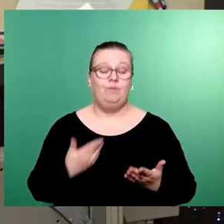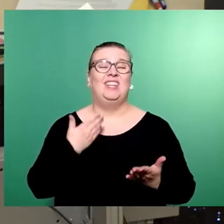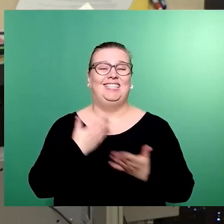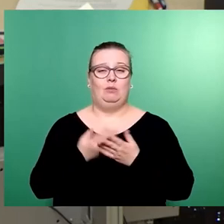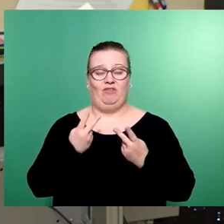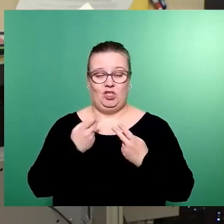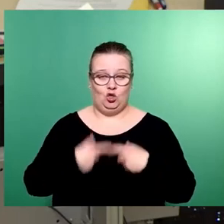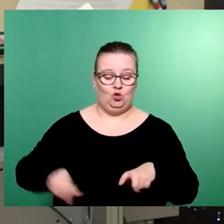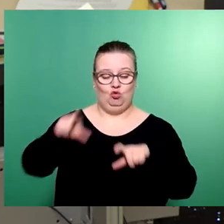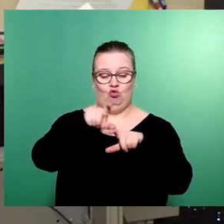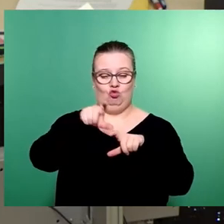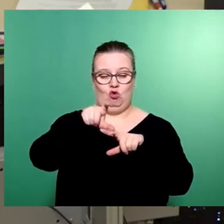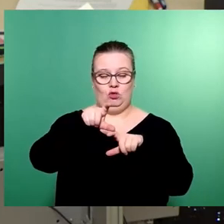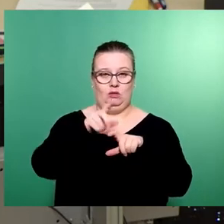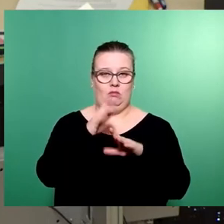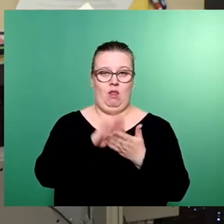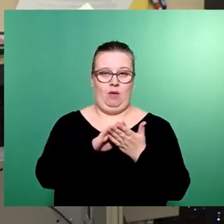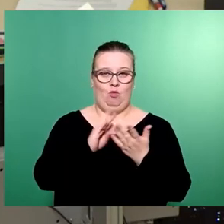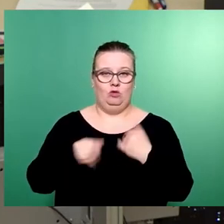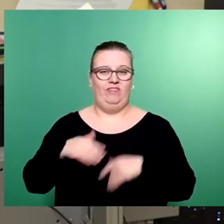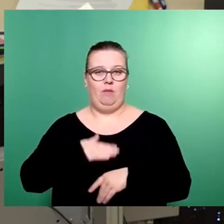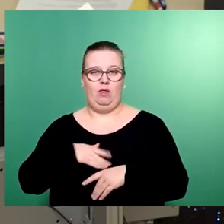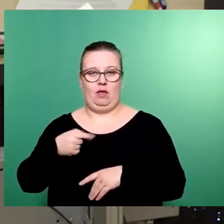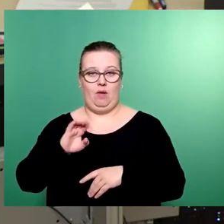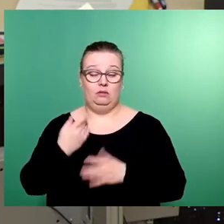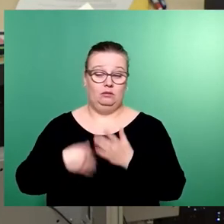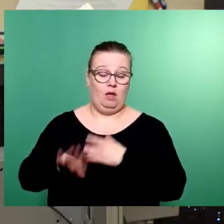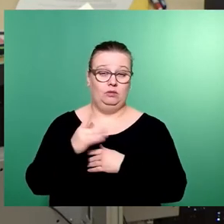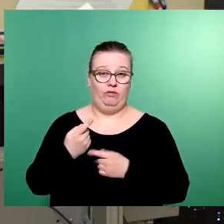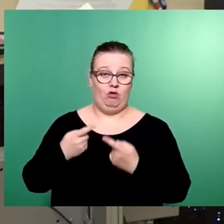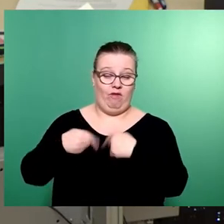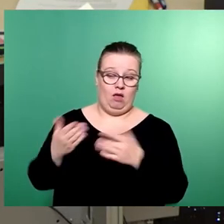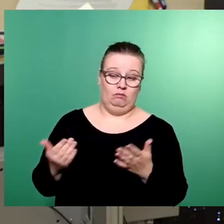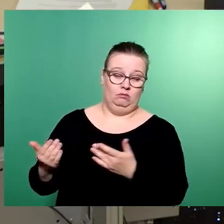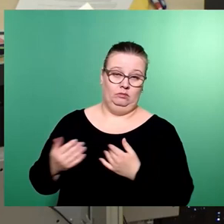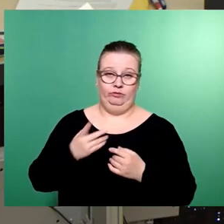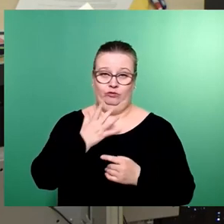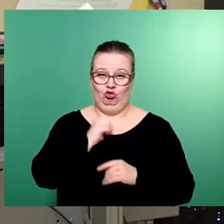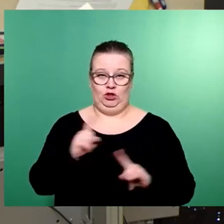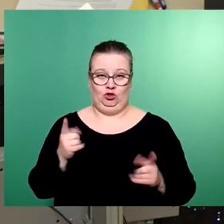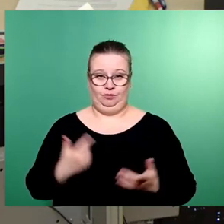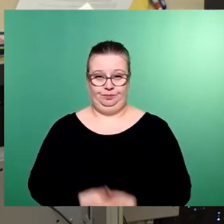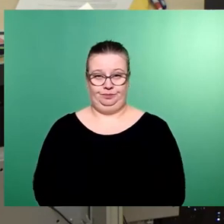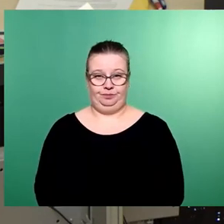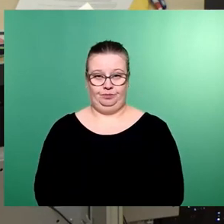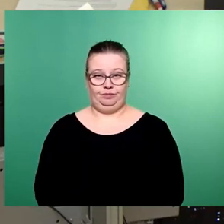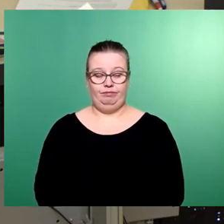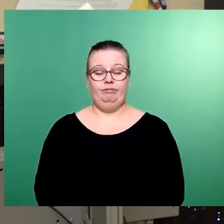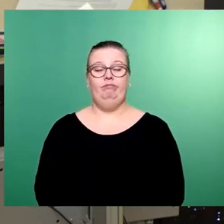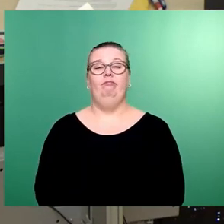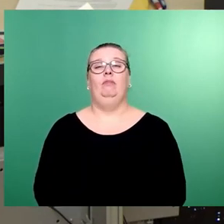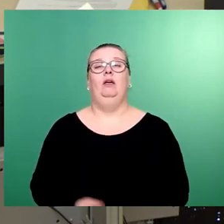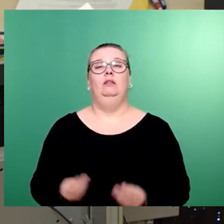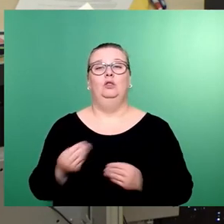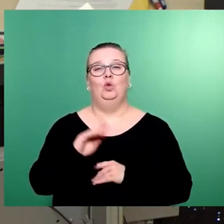auskömmlich sein, ohne dass die Bäder GmbH weitere Erhöhung der Nutzungsgebühren vornimmt. Wir haben weiter in unserem